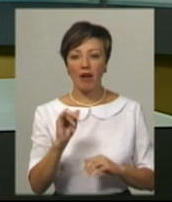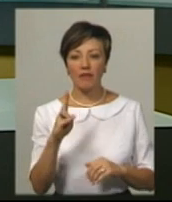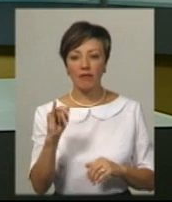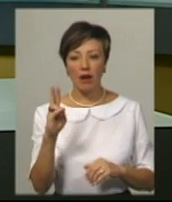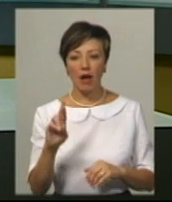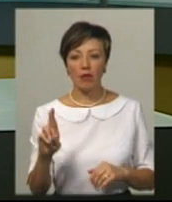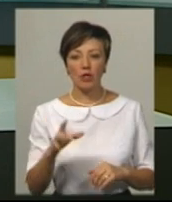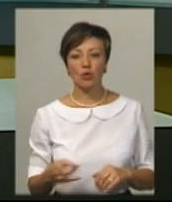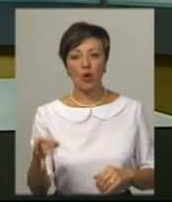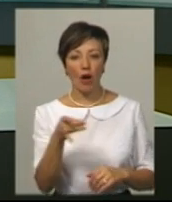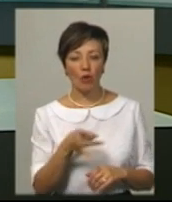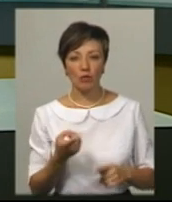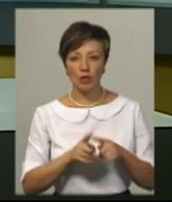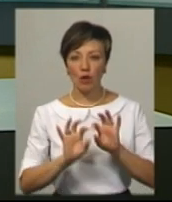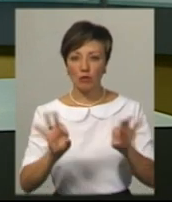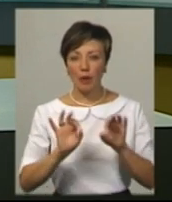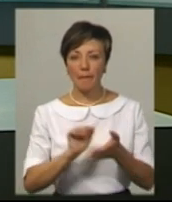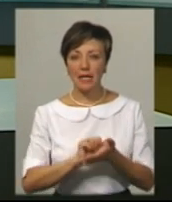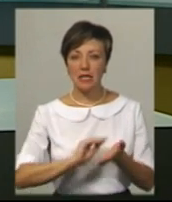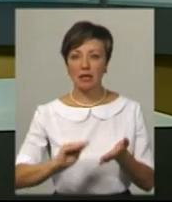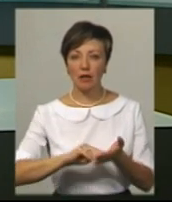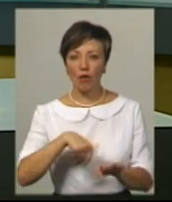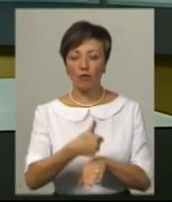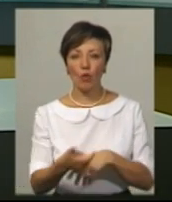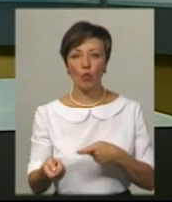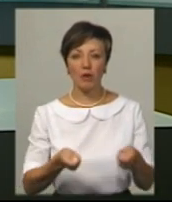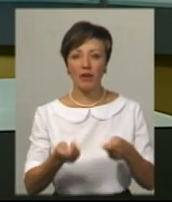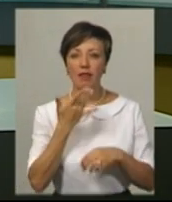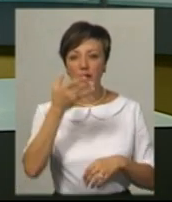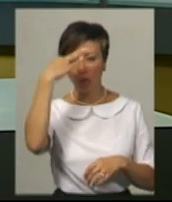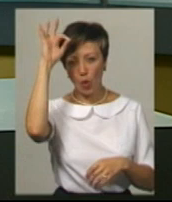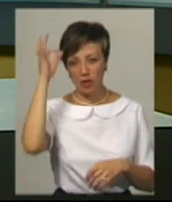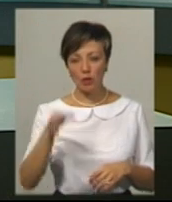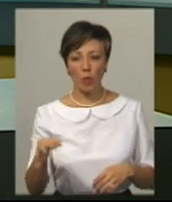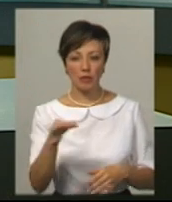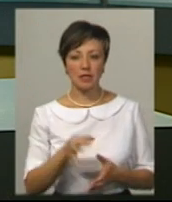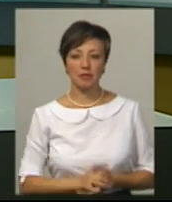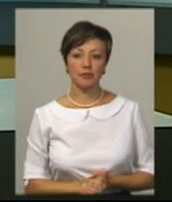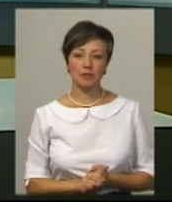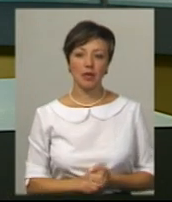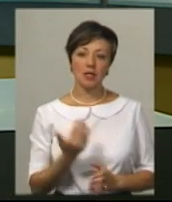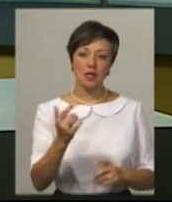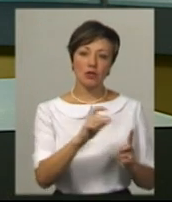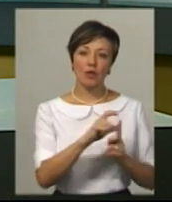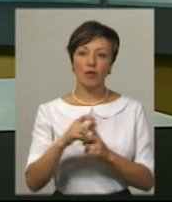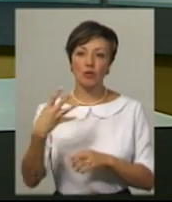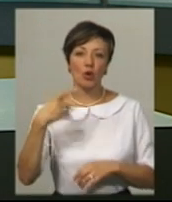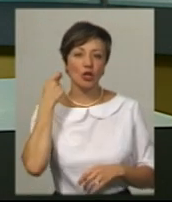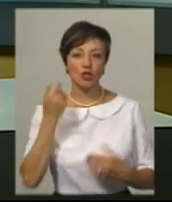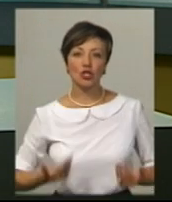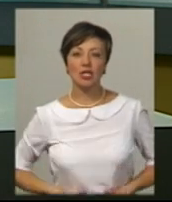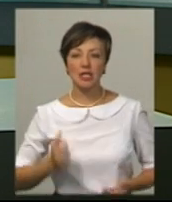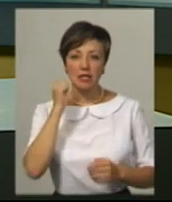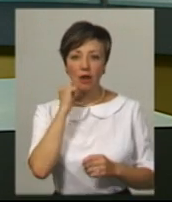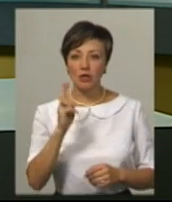Ярмоленецького району. Про це розповіла прес-секретарка головного управління Нацполіції області Інна Глега. За її словами, 40-річний житель